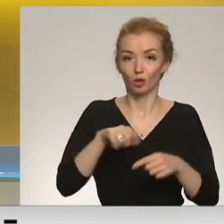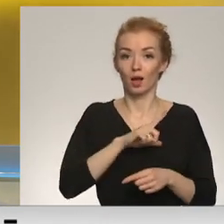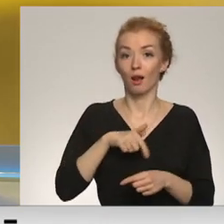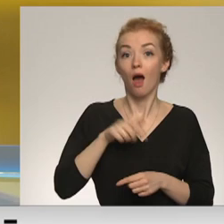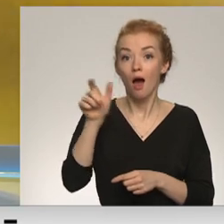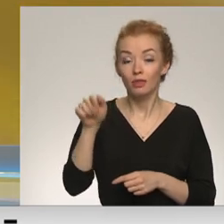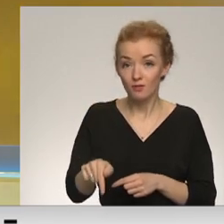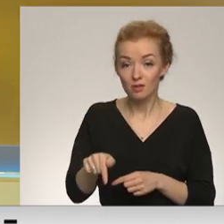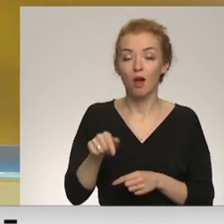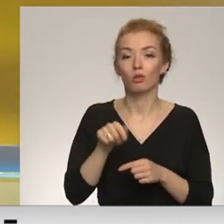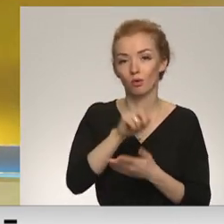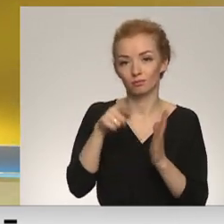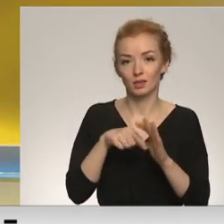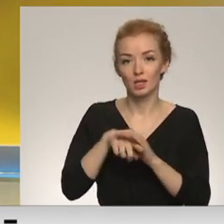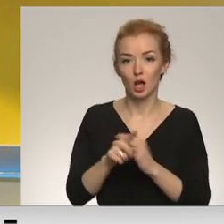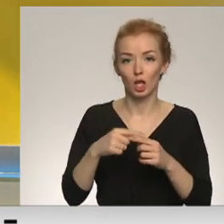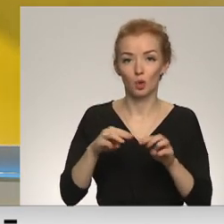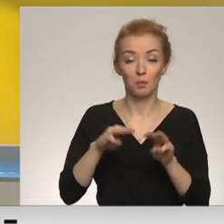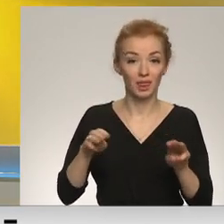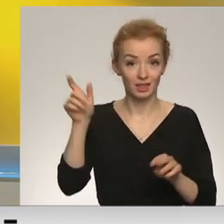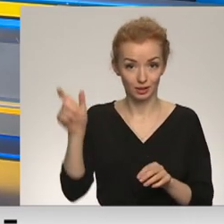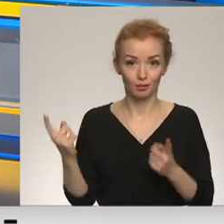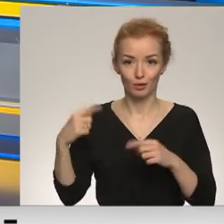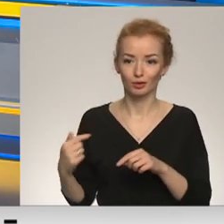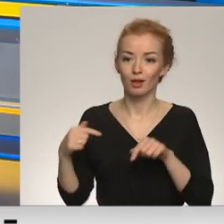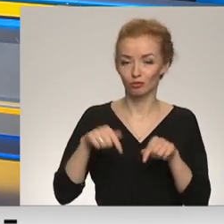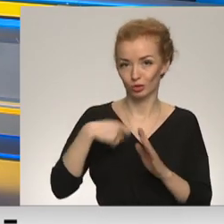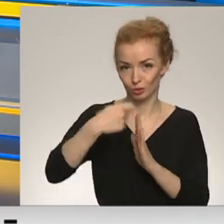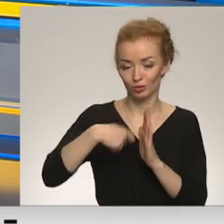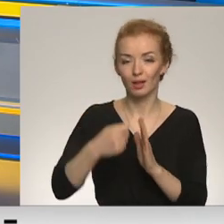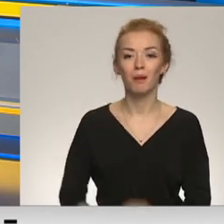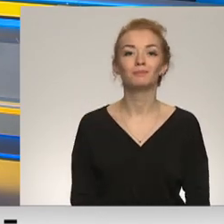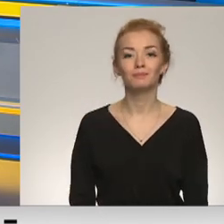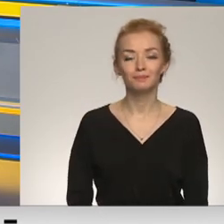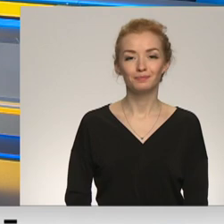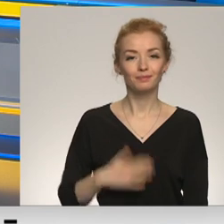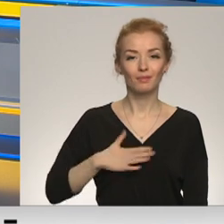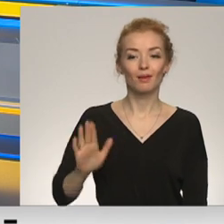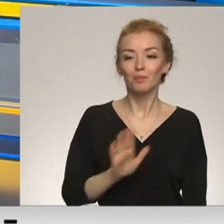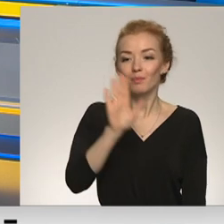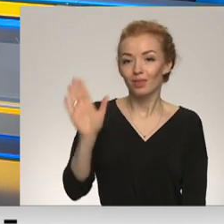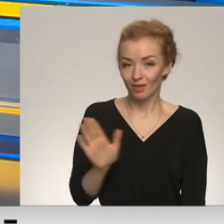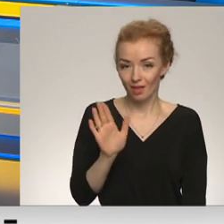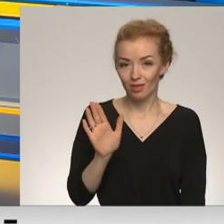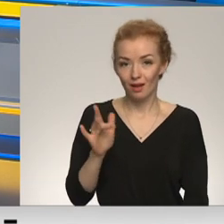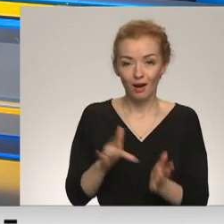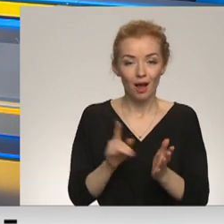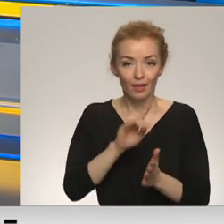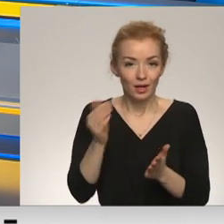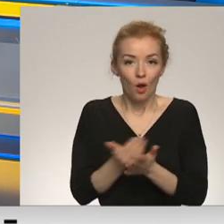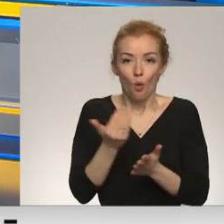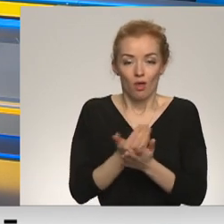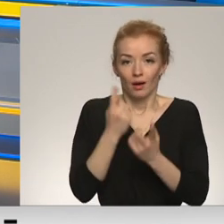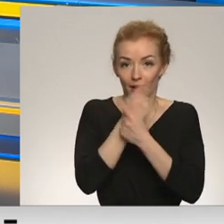Latvija? To jautāšu iekšlietu ministrē Marijai Golbojai, kur šobrīd pievienojas studijā. Labdien! Labdien! Kādi ir šie jaunākie